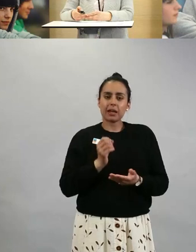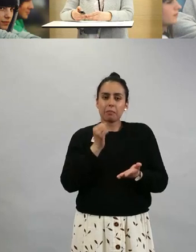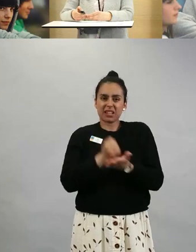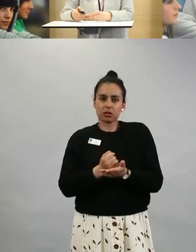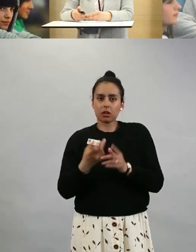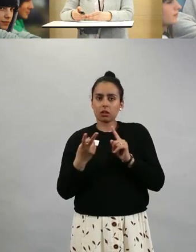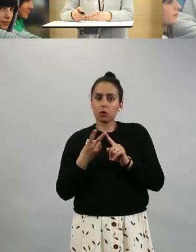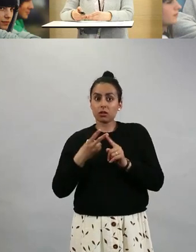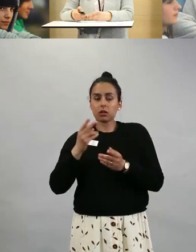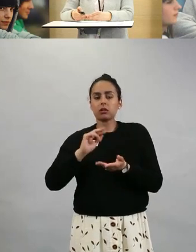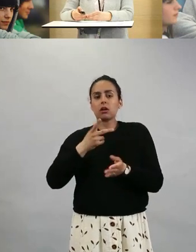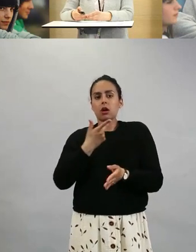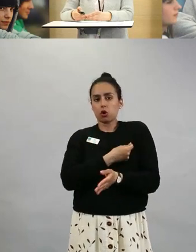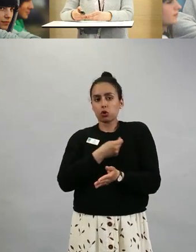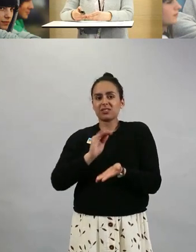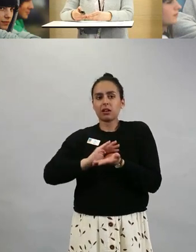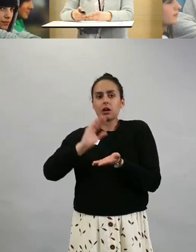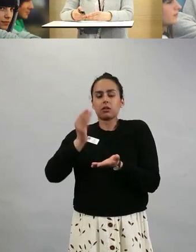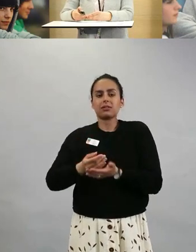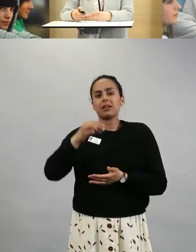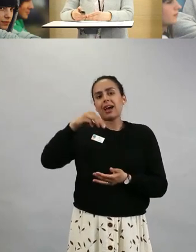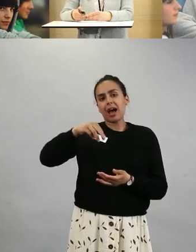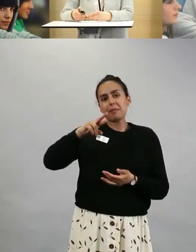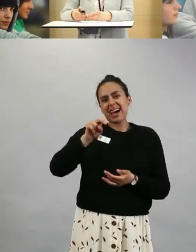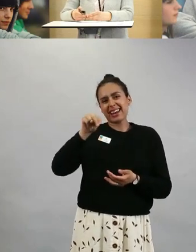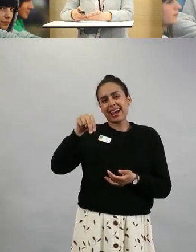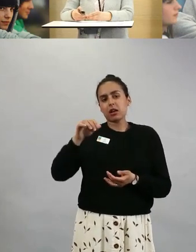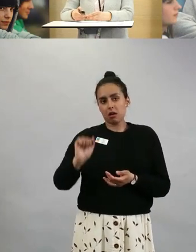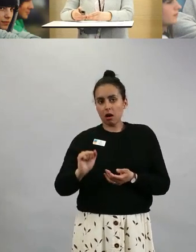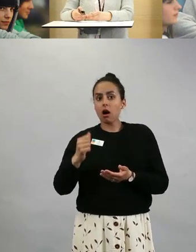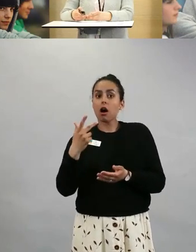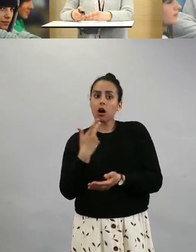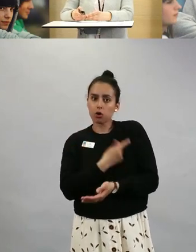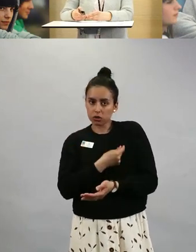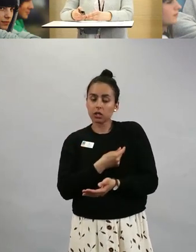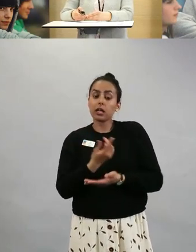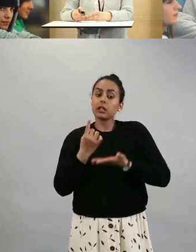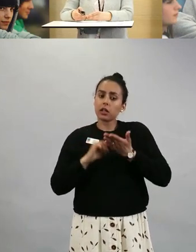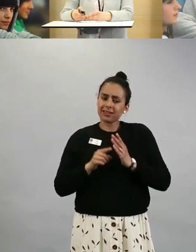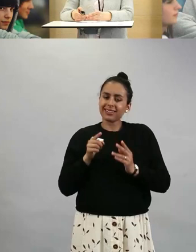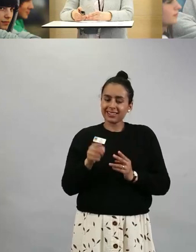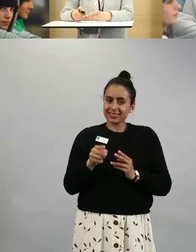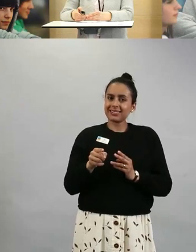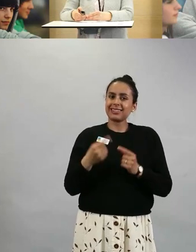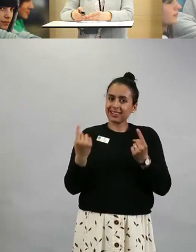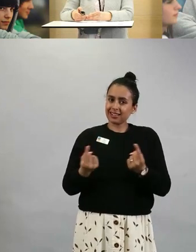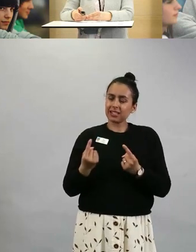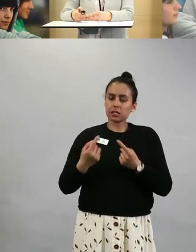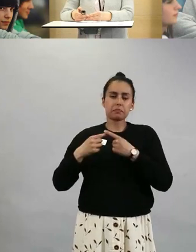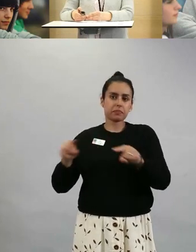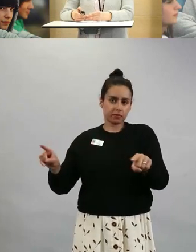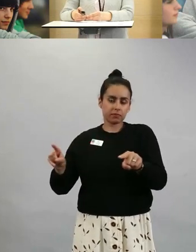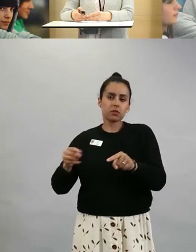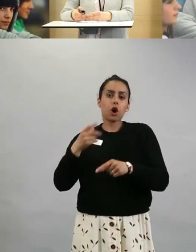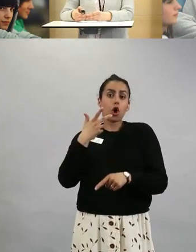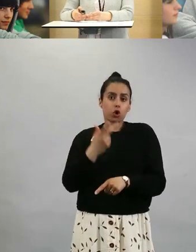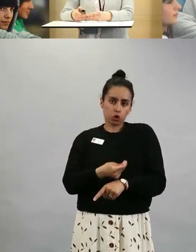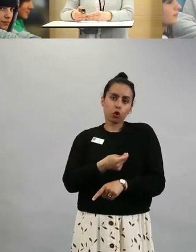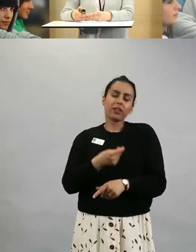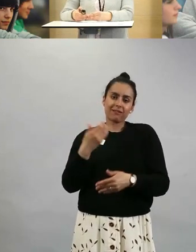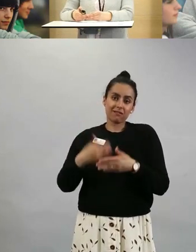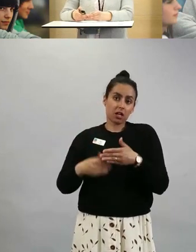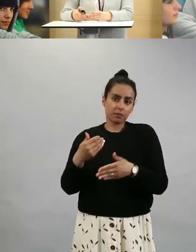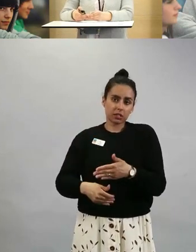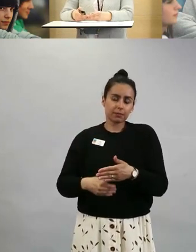rokoteannos mRNA-rokotteella. Eli siinä käytetään eri rokotevalmistetta. Tämä ei ole meidän ikään kuin